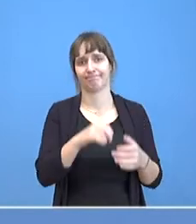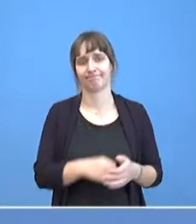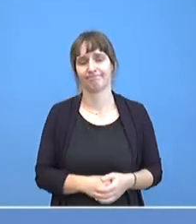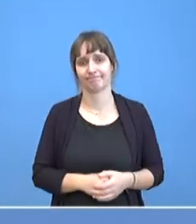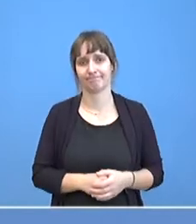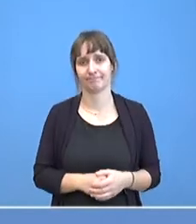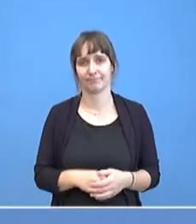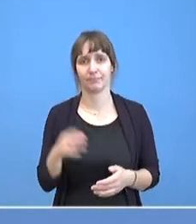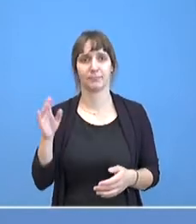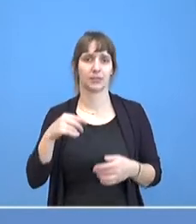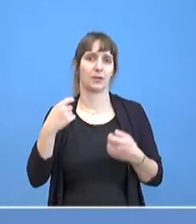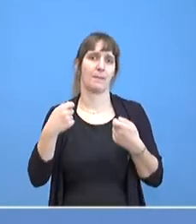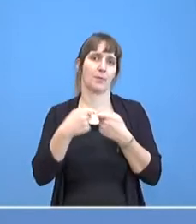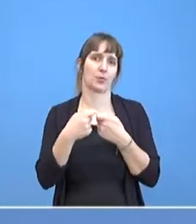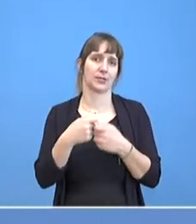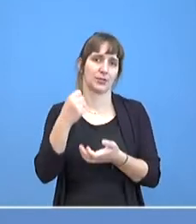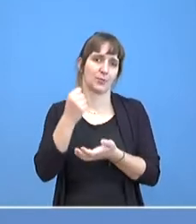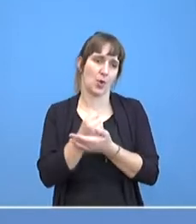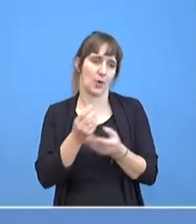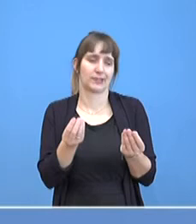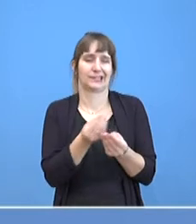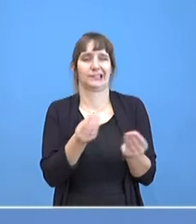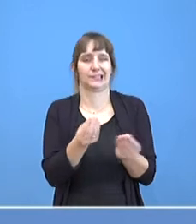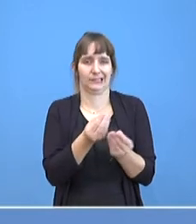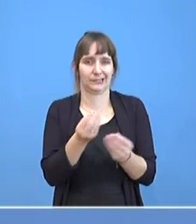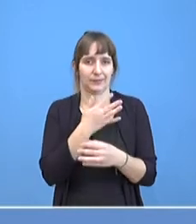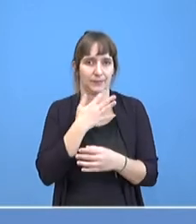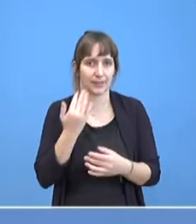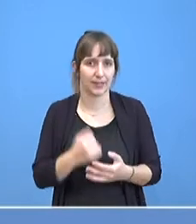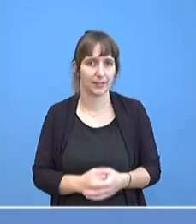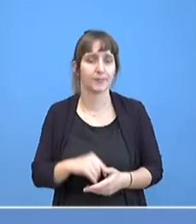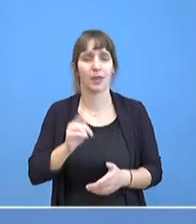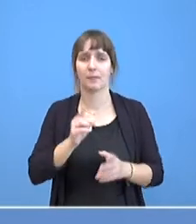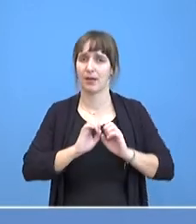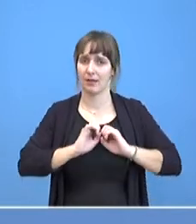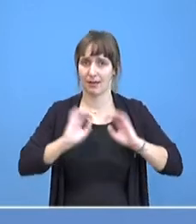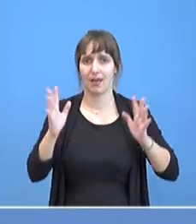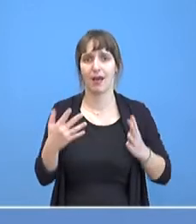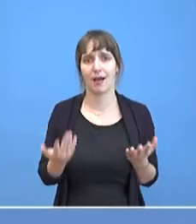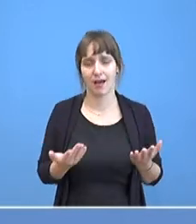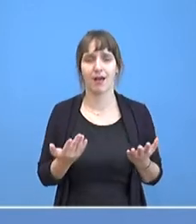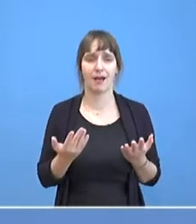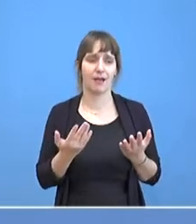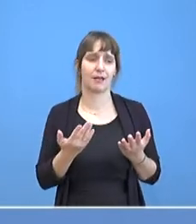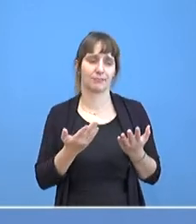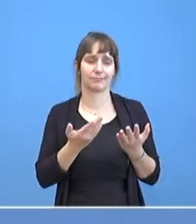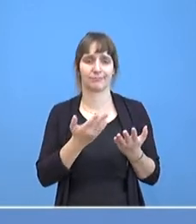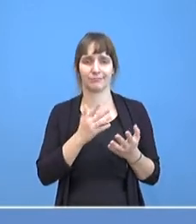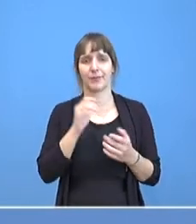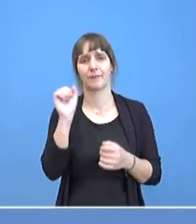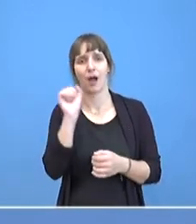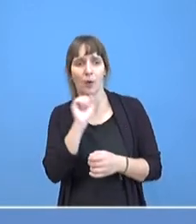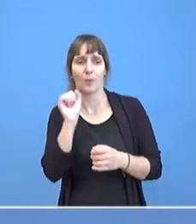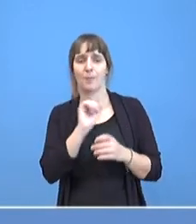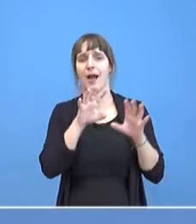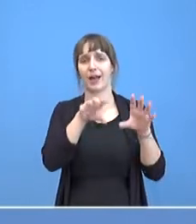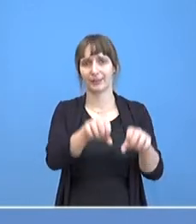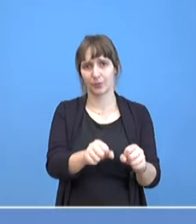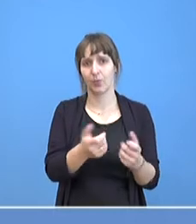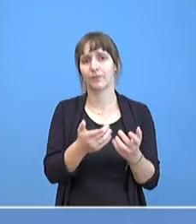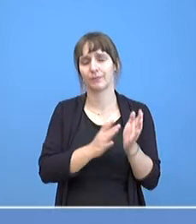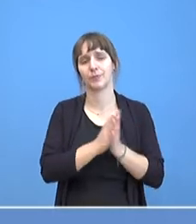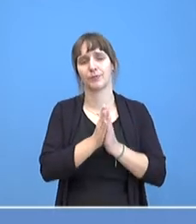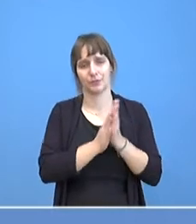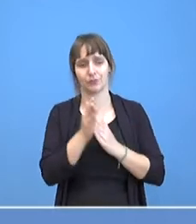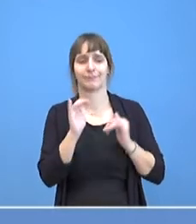Austausch mit den Bundesbehörden. Aber es ist klar, dass von einer antisemitisch motivierten Tat